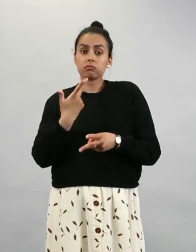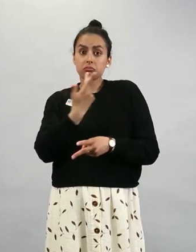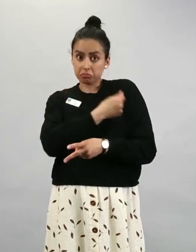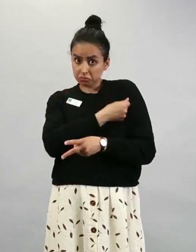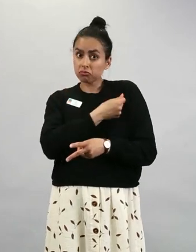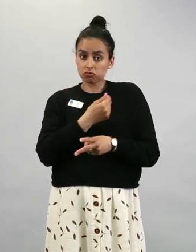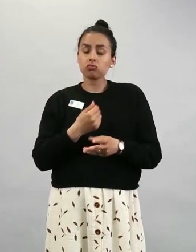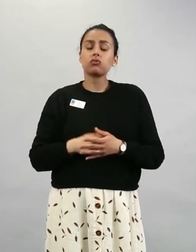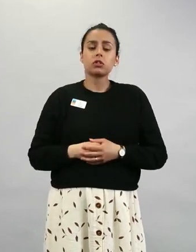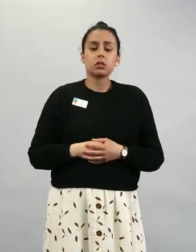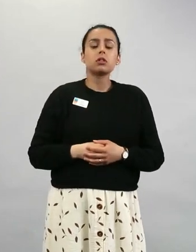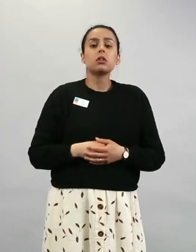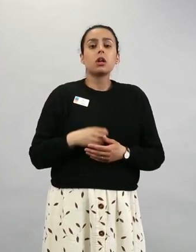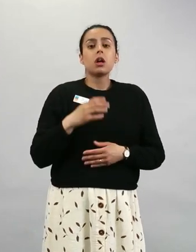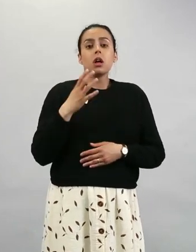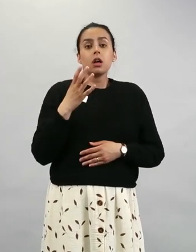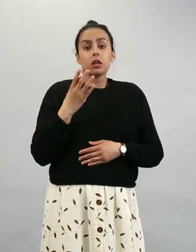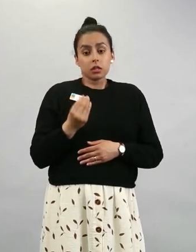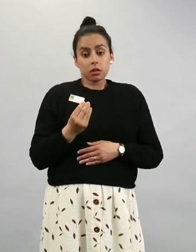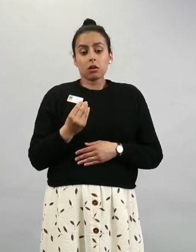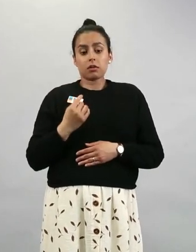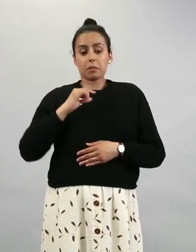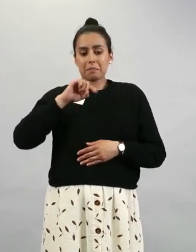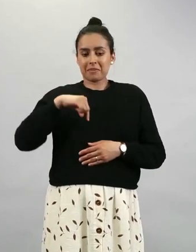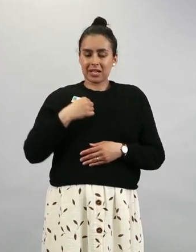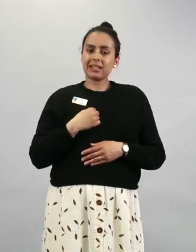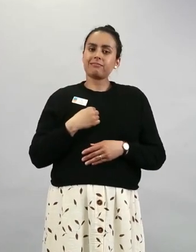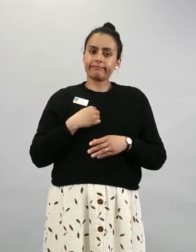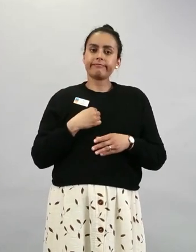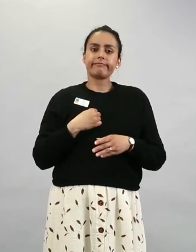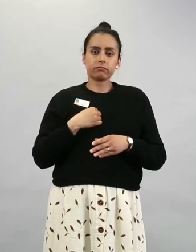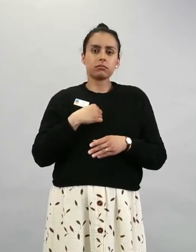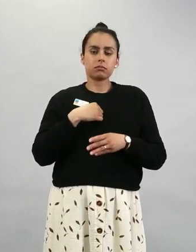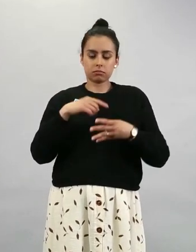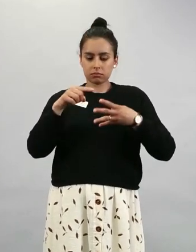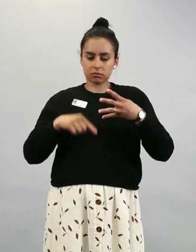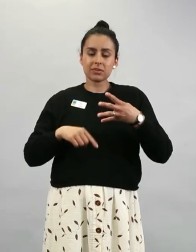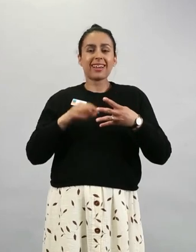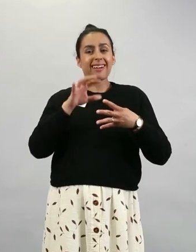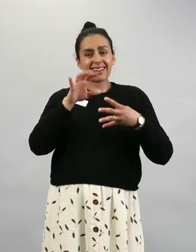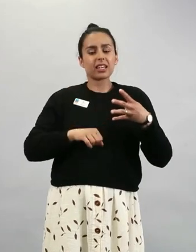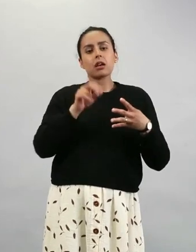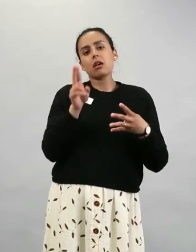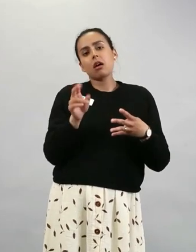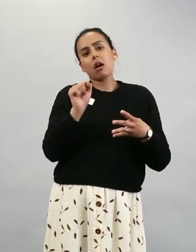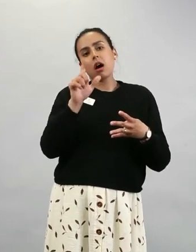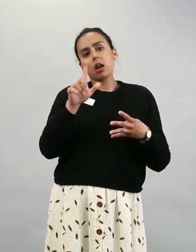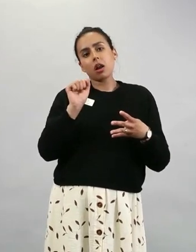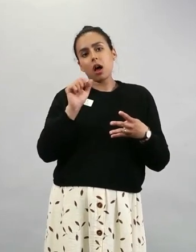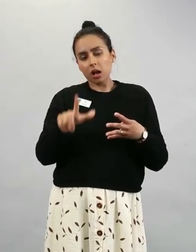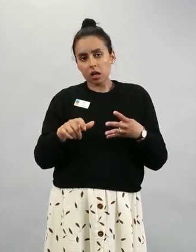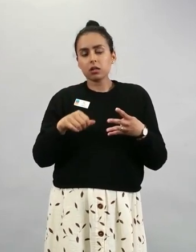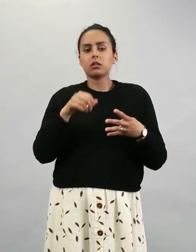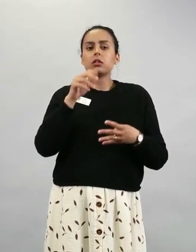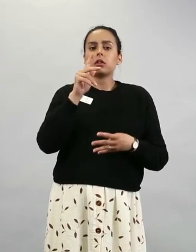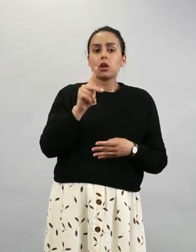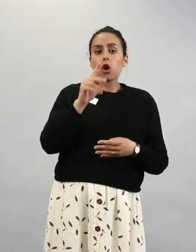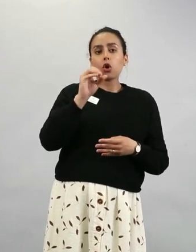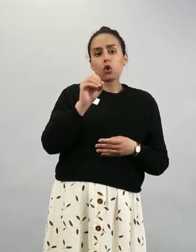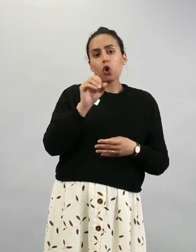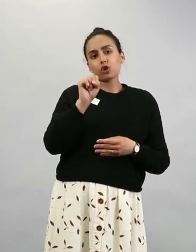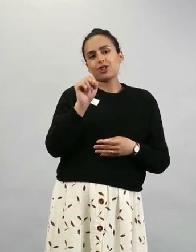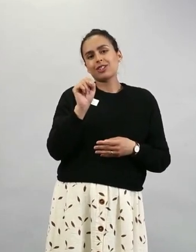Eli nämä meillä käytössä olevat koronarokotteet, ne ovat kaikki halal, kosher ja ne sopivat myös